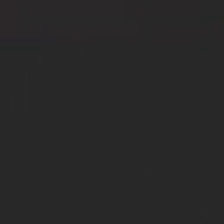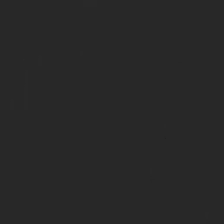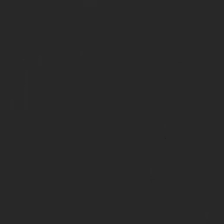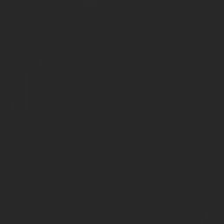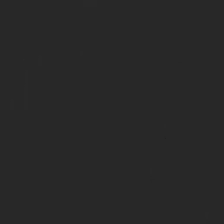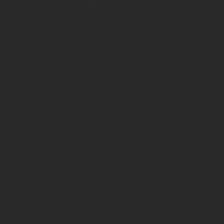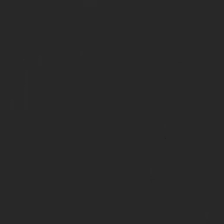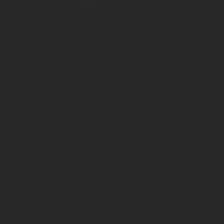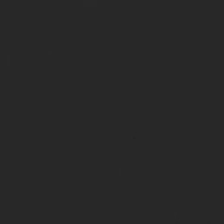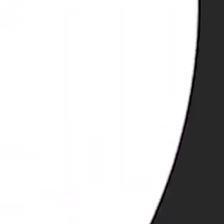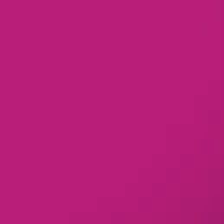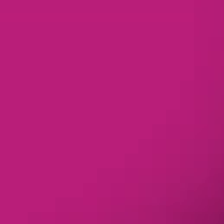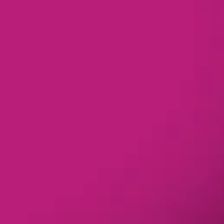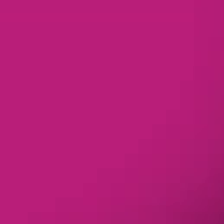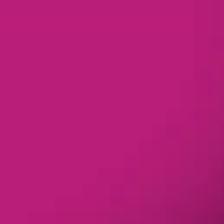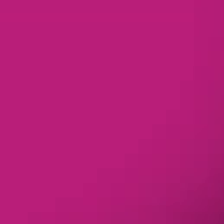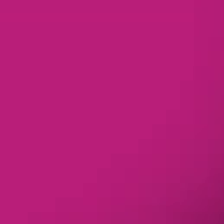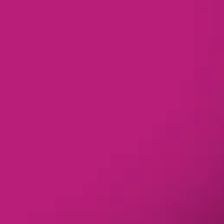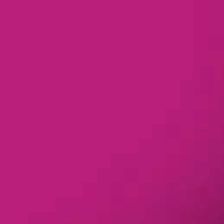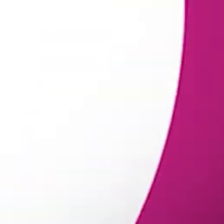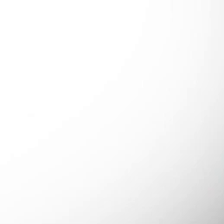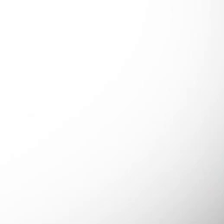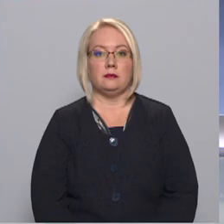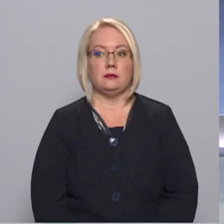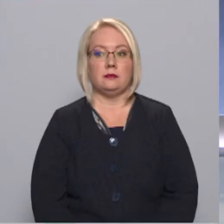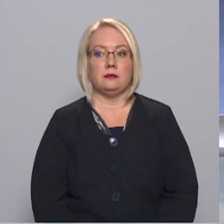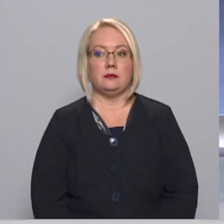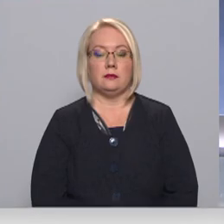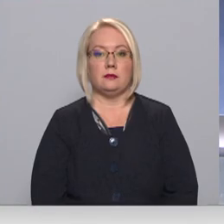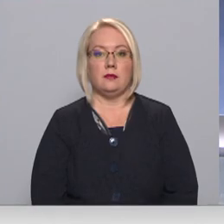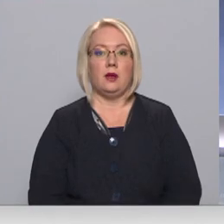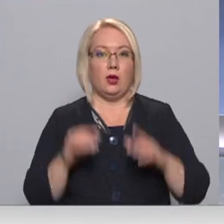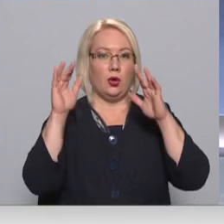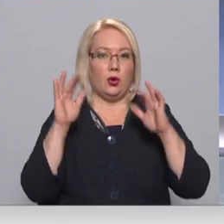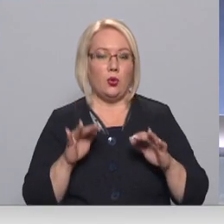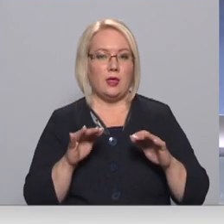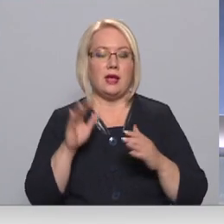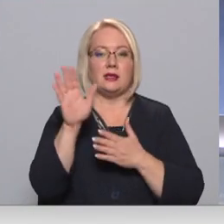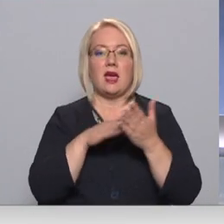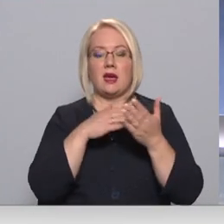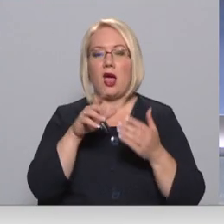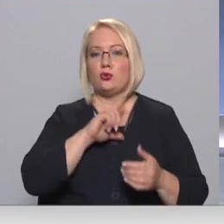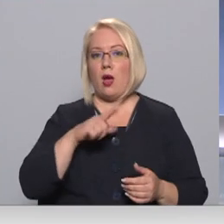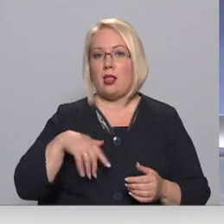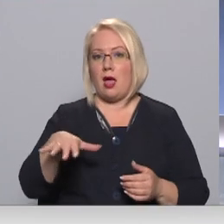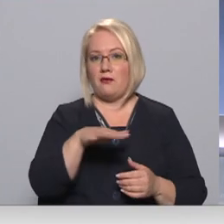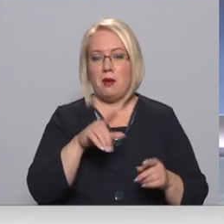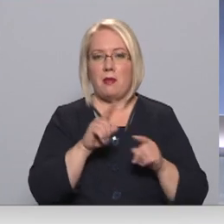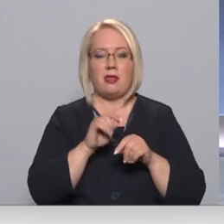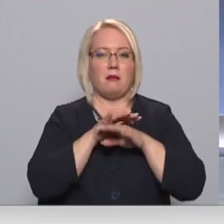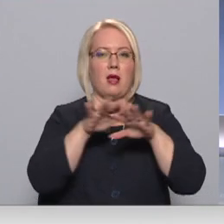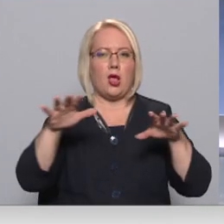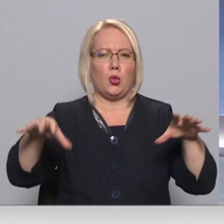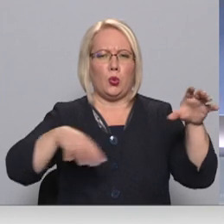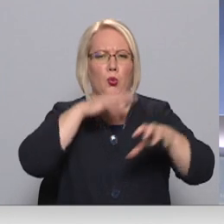Re! Viss ēters ir te! Rudens nevien iekrās to Latviju, bet arī pārklāja to ar